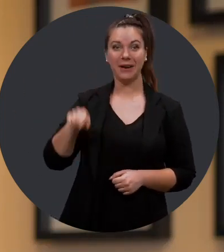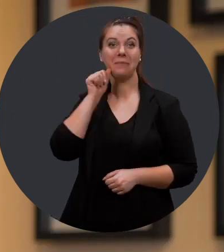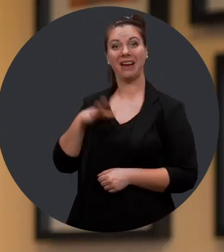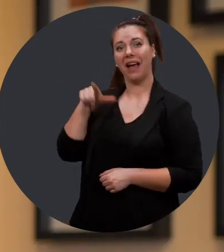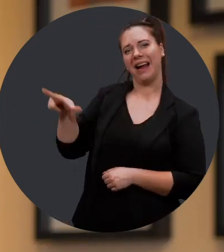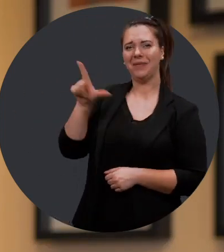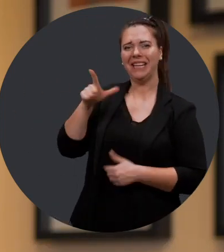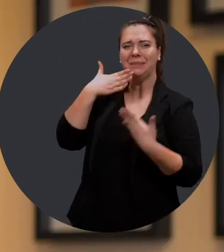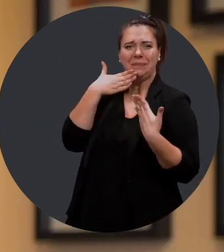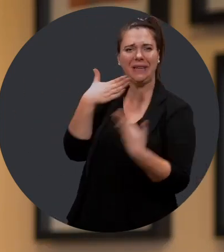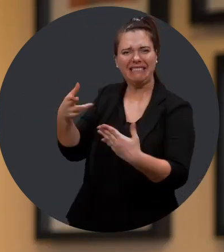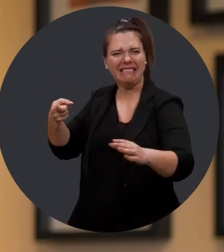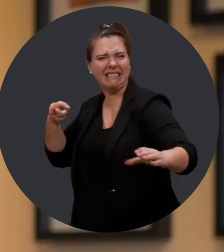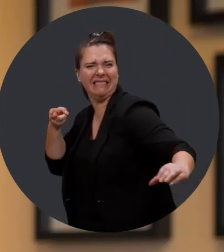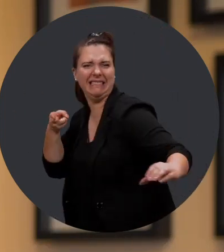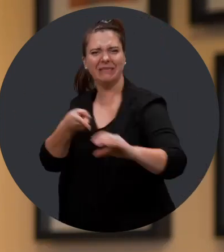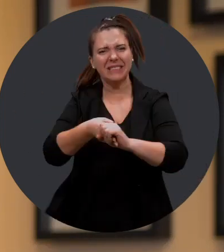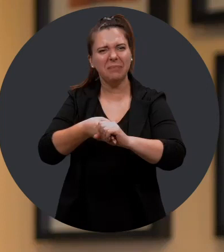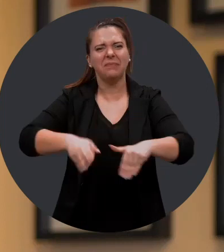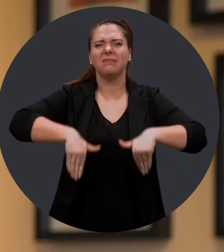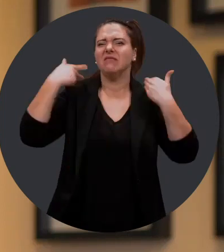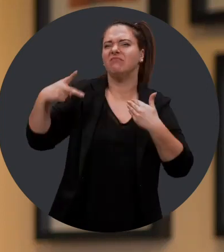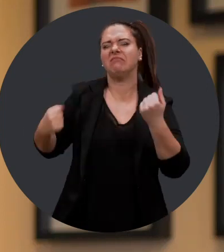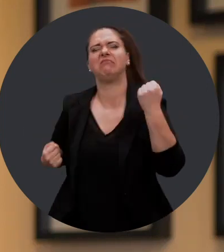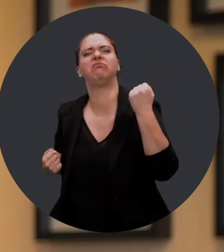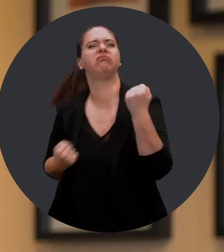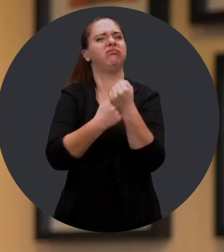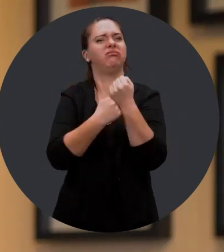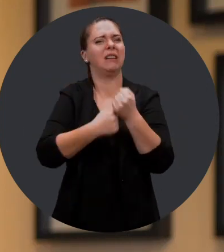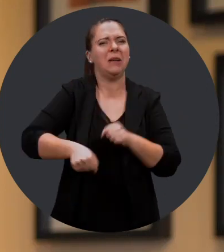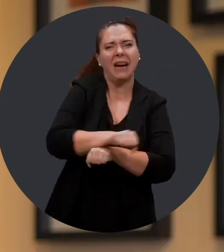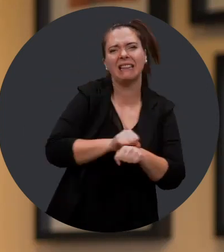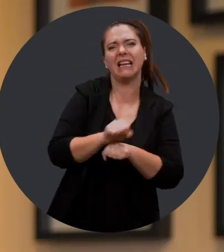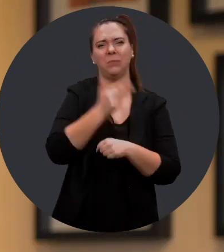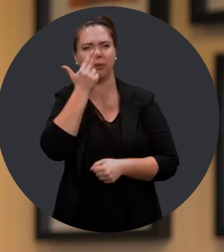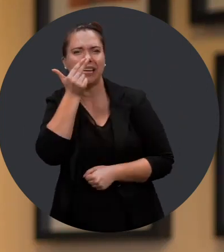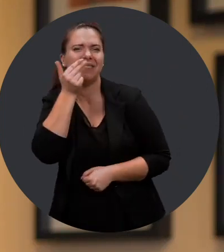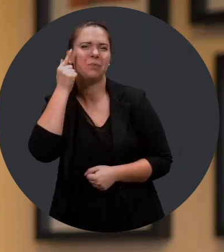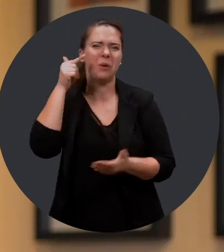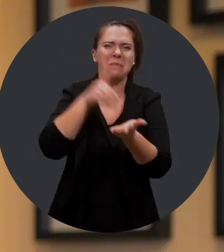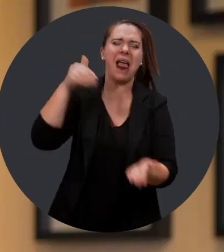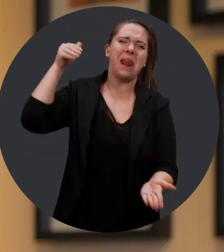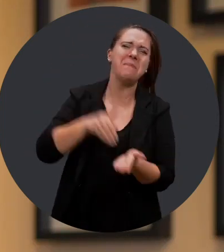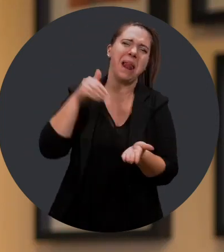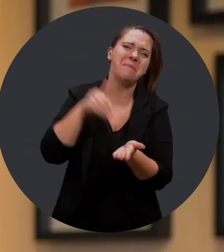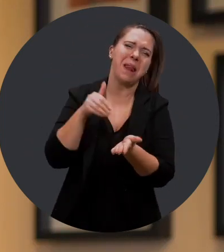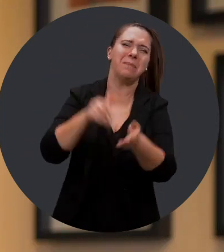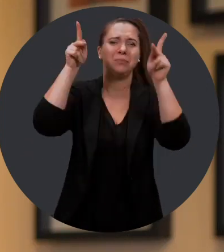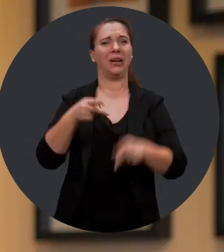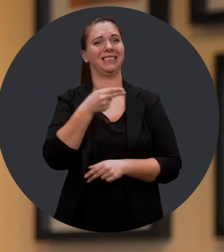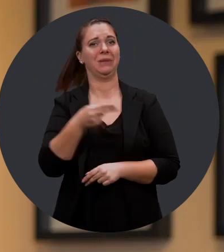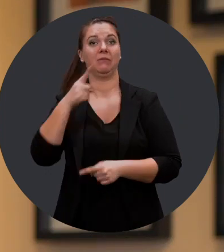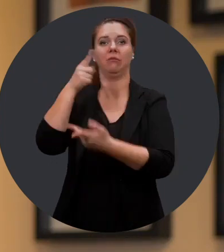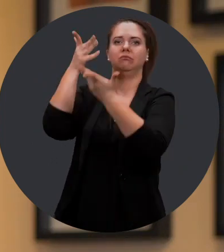Lefèvre, merci d'avoir dédié une très grande partie de votre vie à soutenir la pratique d'activités sportives chez des milliers de personnes handicapées.